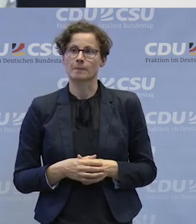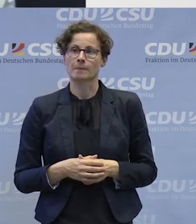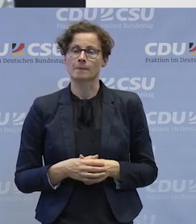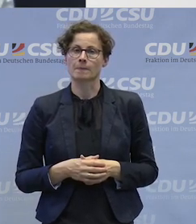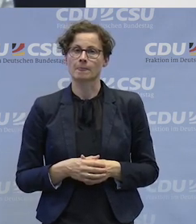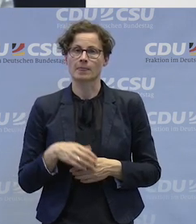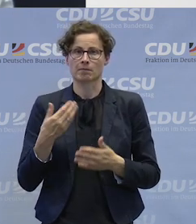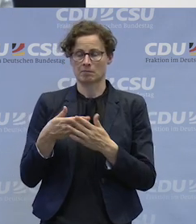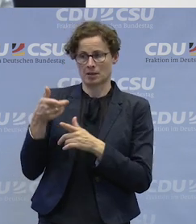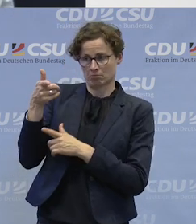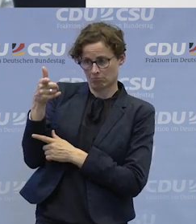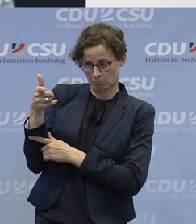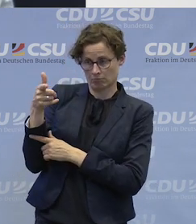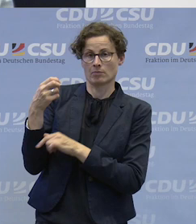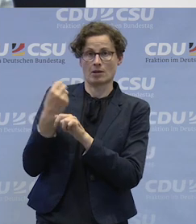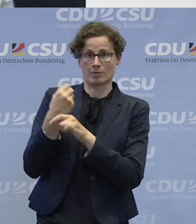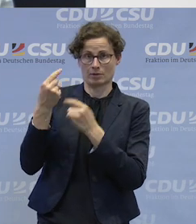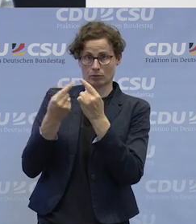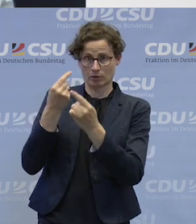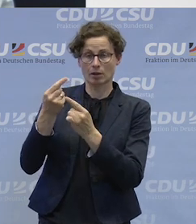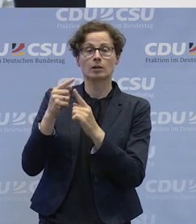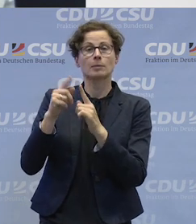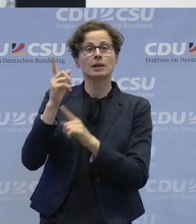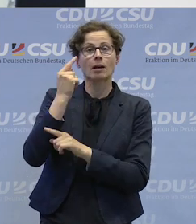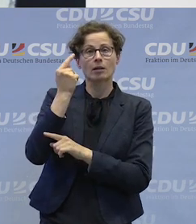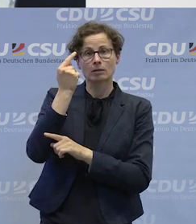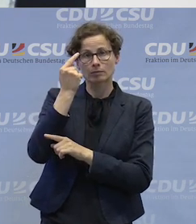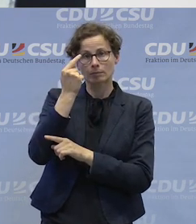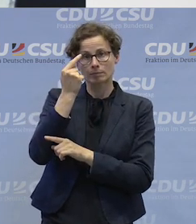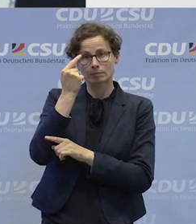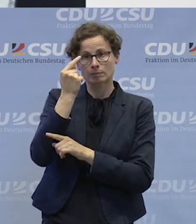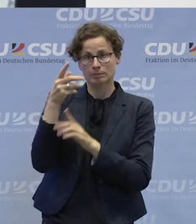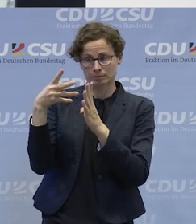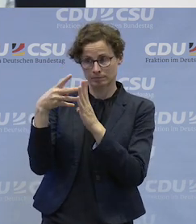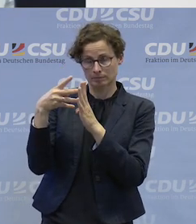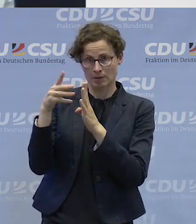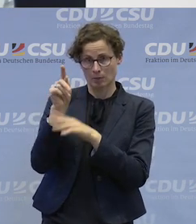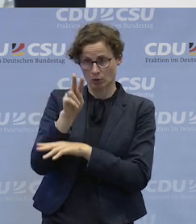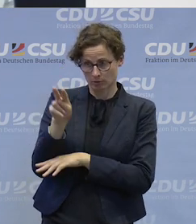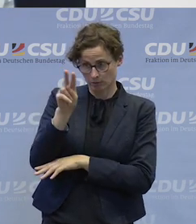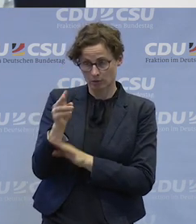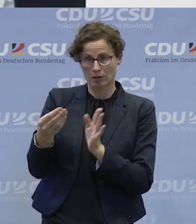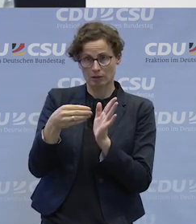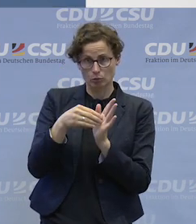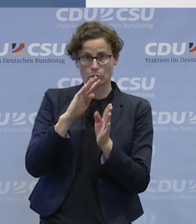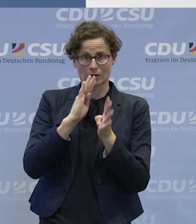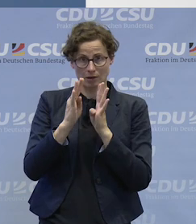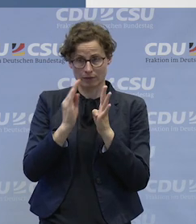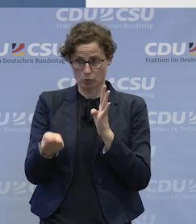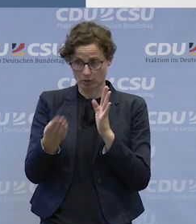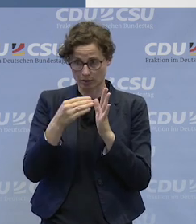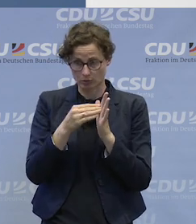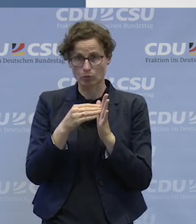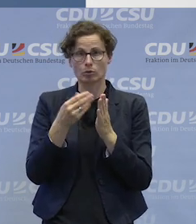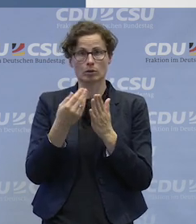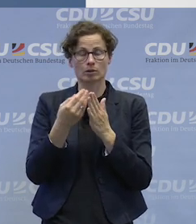Arbeitsprozesse auch mit einem Eye-Tracker. Das heißt, wir ergänzen so etwas wie Beobachtungen, Interviews etc. Und dieser Eye